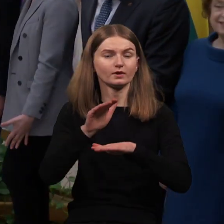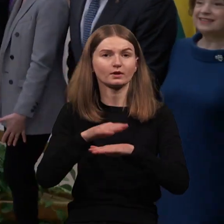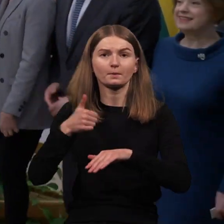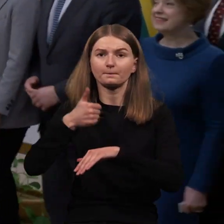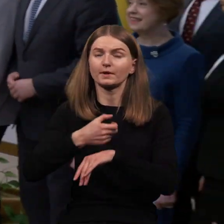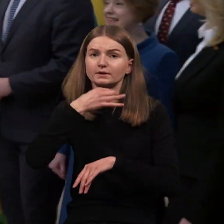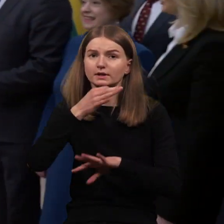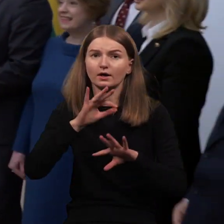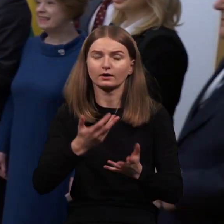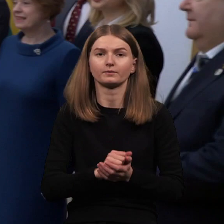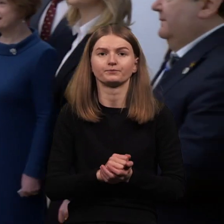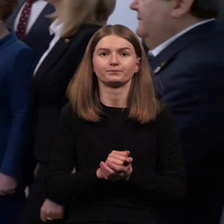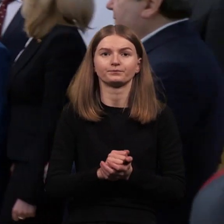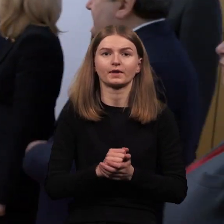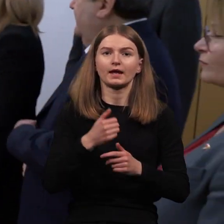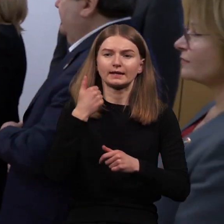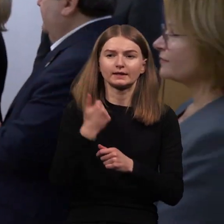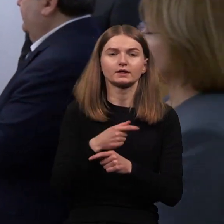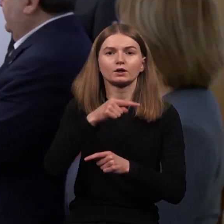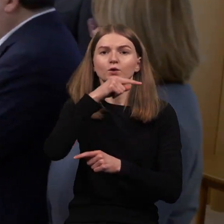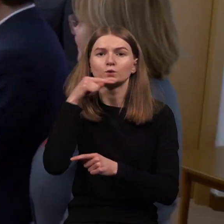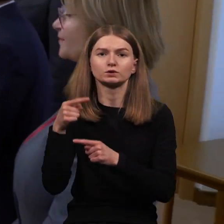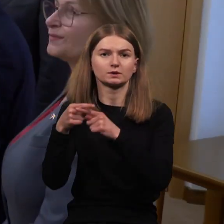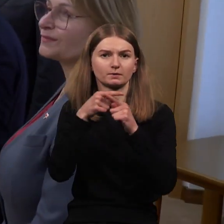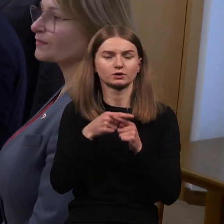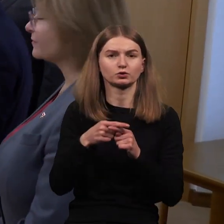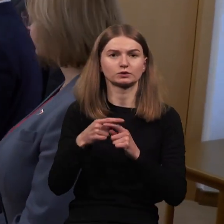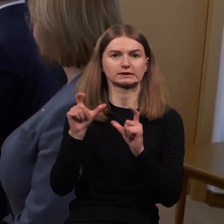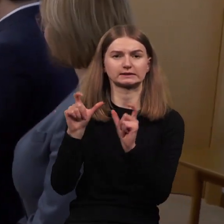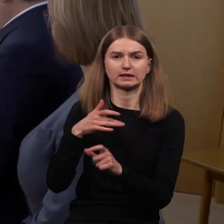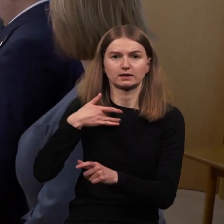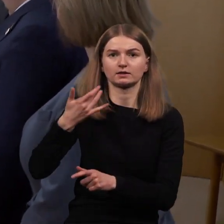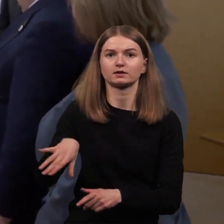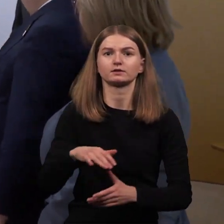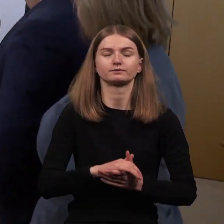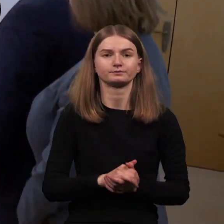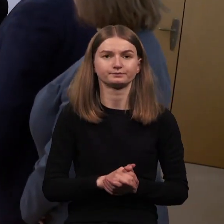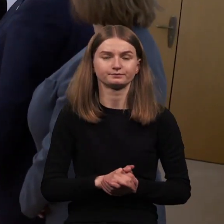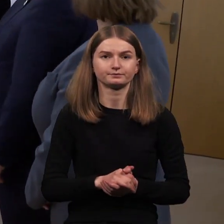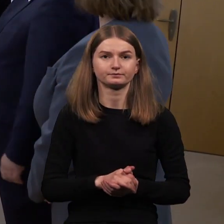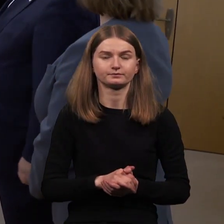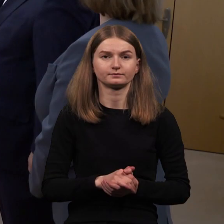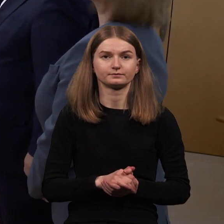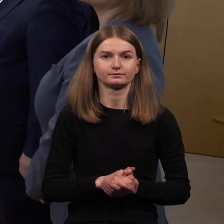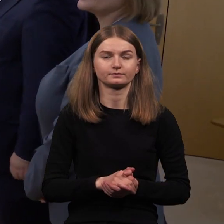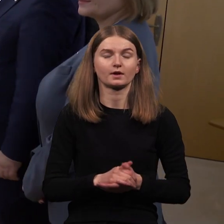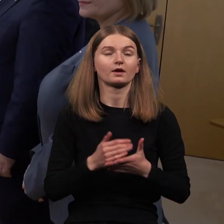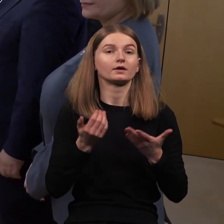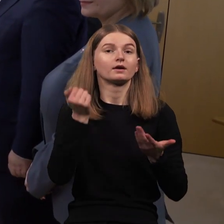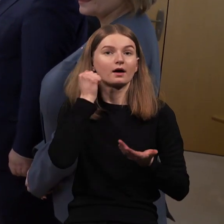būtinybę koordinuotai veikti dėl sankcijų Rusijai, Baltarusijos atžvilgių. Padėkojau, kolegai, už